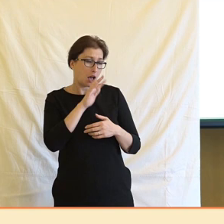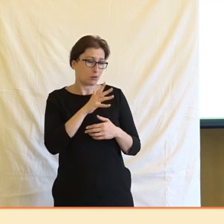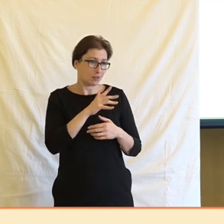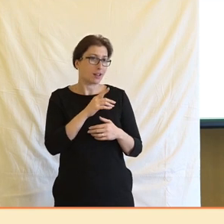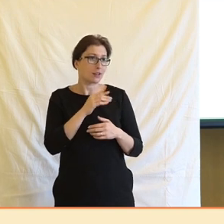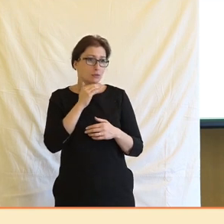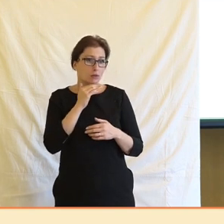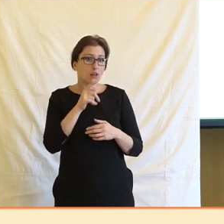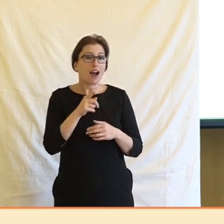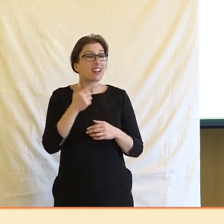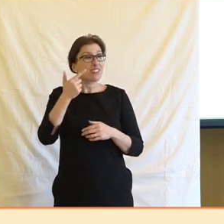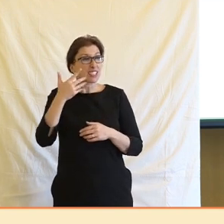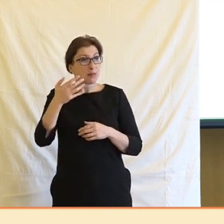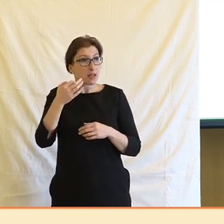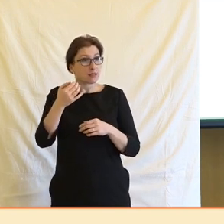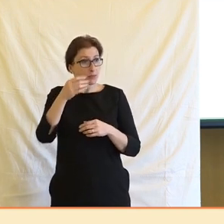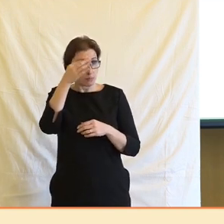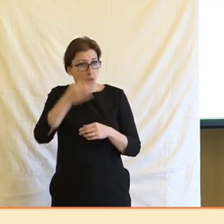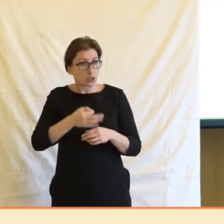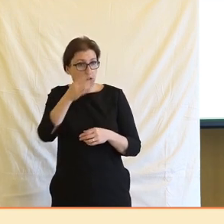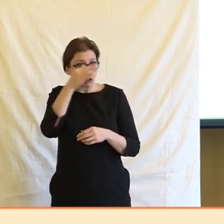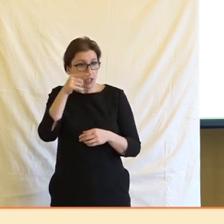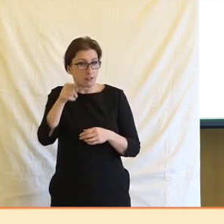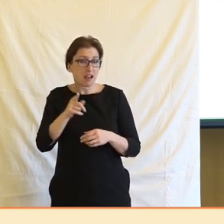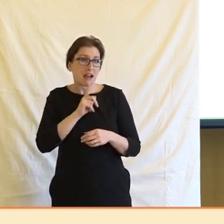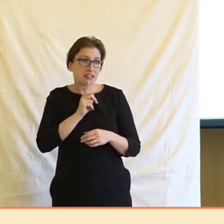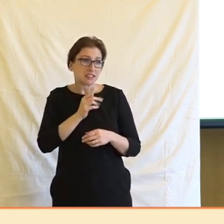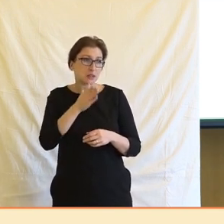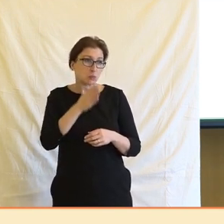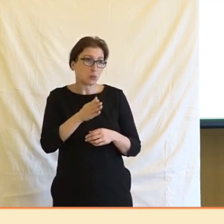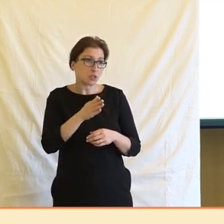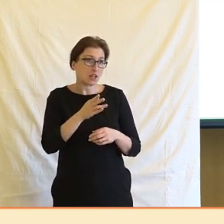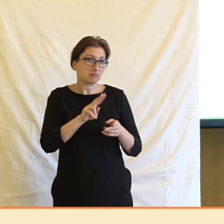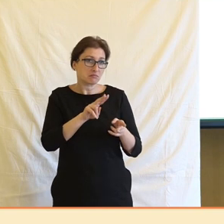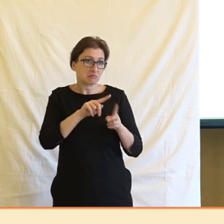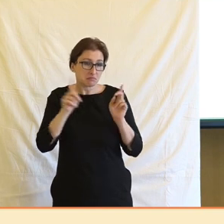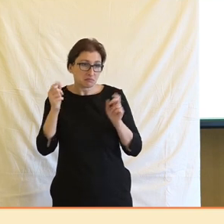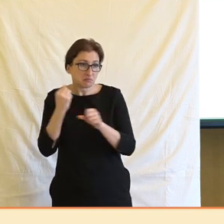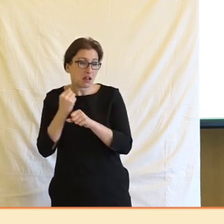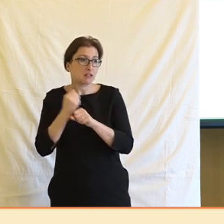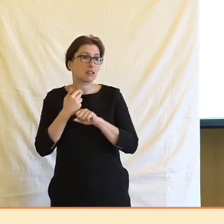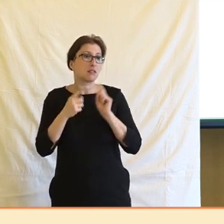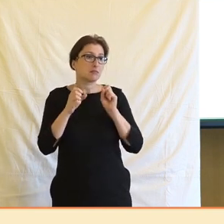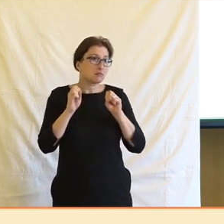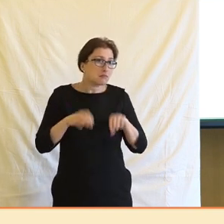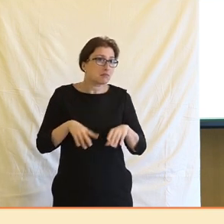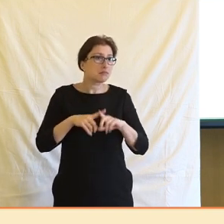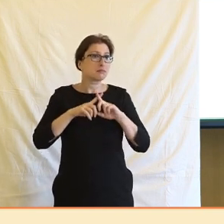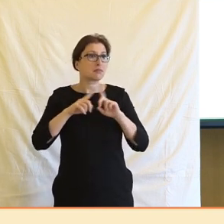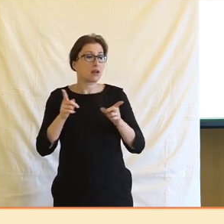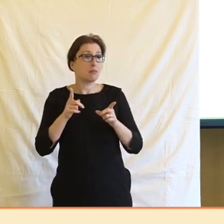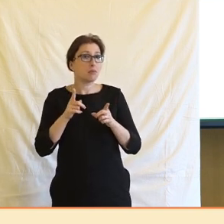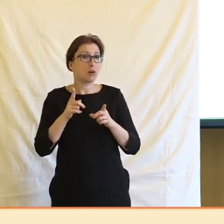ale plná čtvrtina vlastně bude zřejmě přehodnocovat, co s tím vůbec chce dělat a jestli je to pro ně